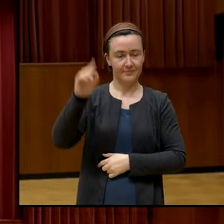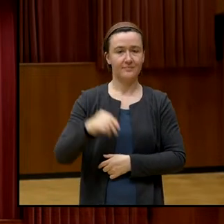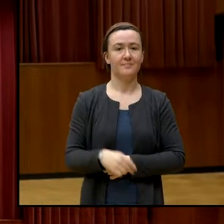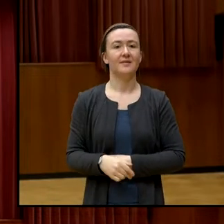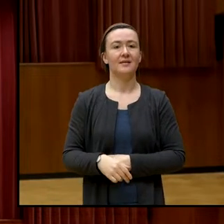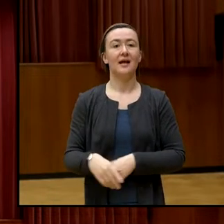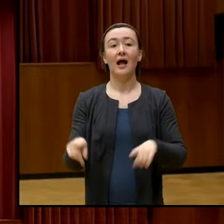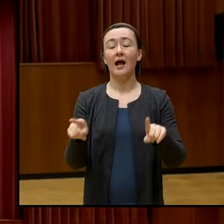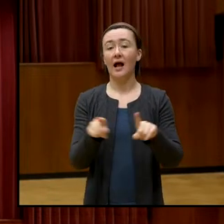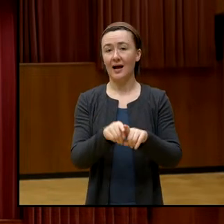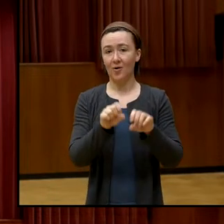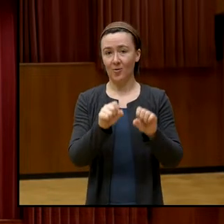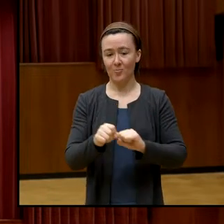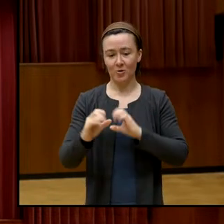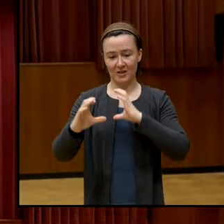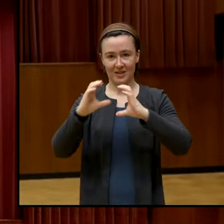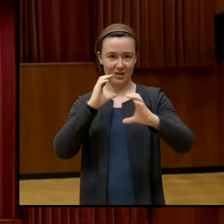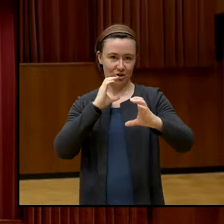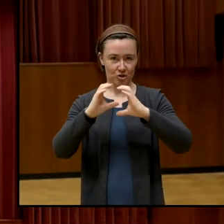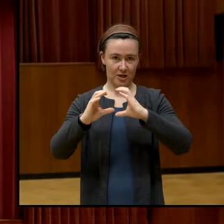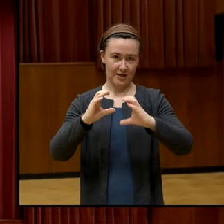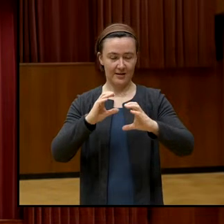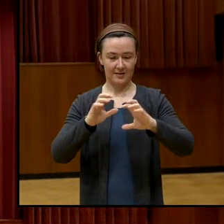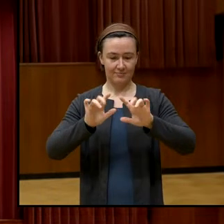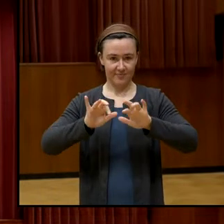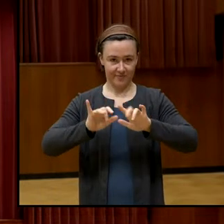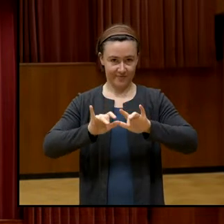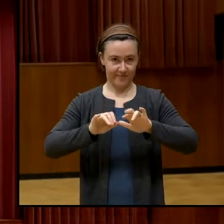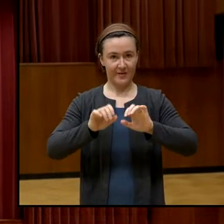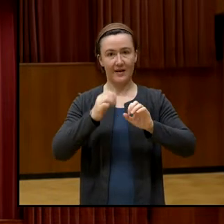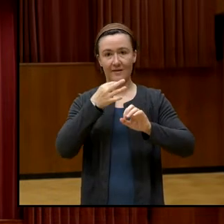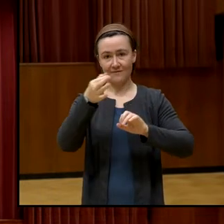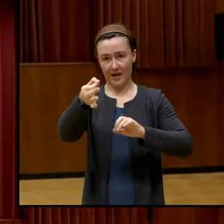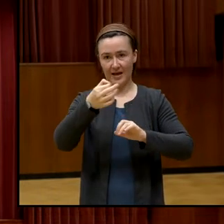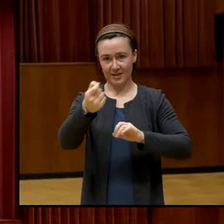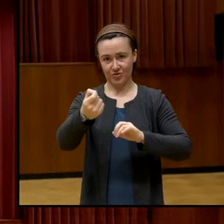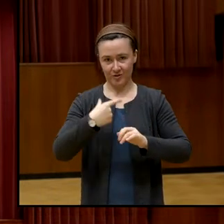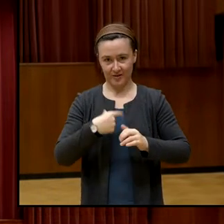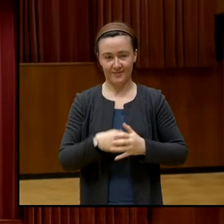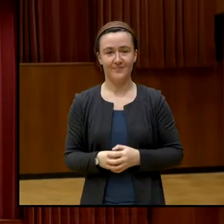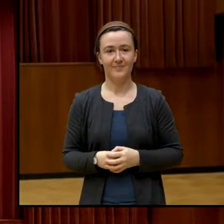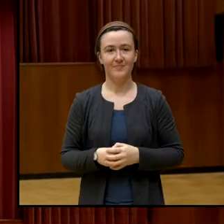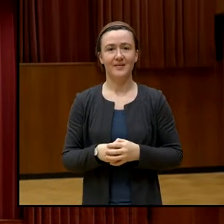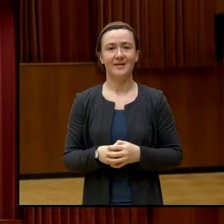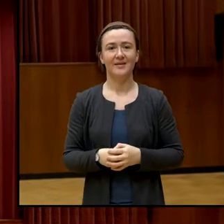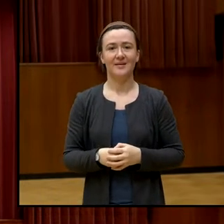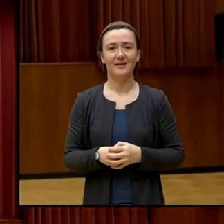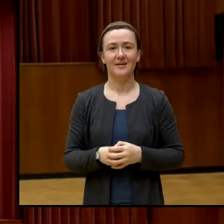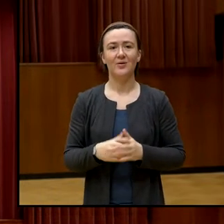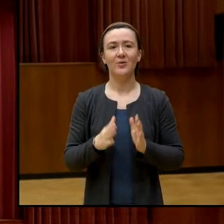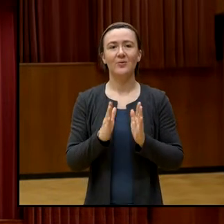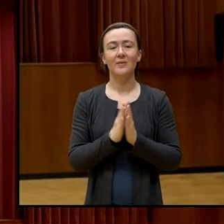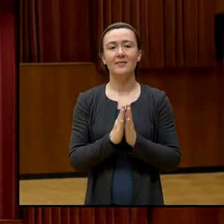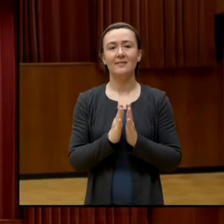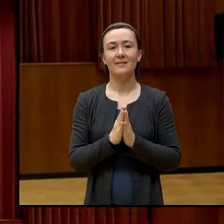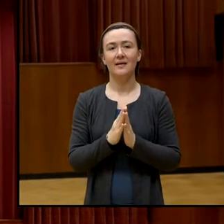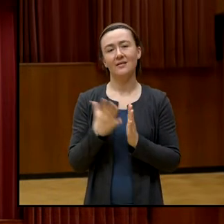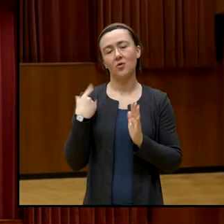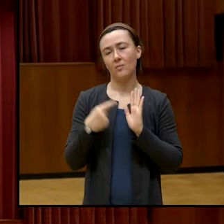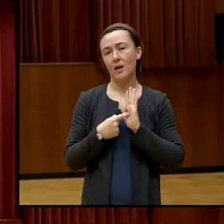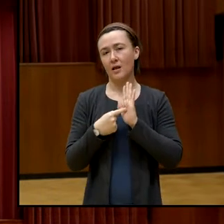auch im Chat Ihre Fragen stellen und bitte komme zurück zu meinem